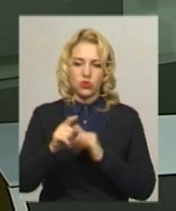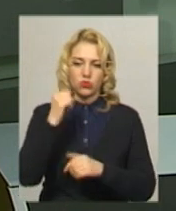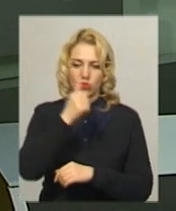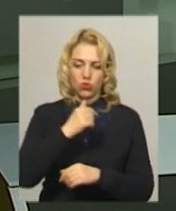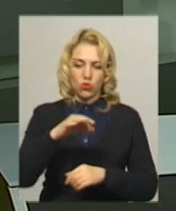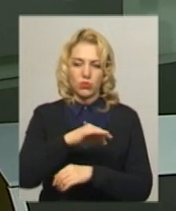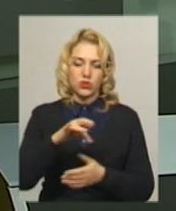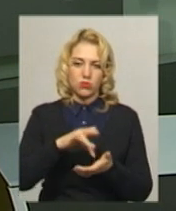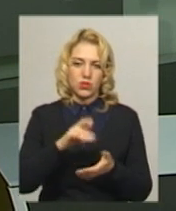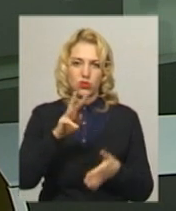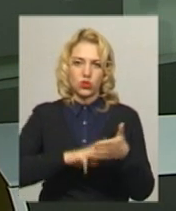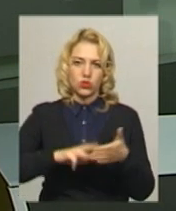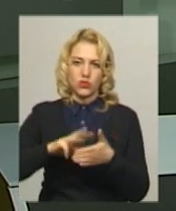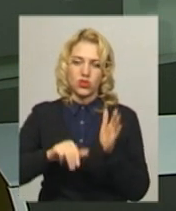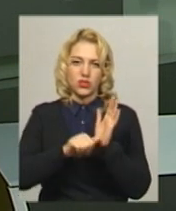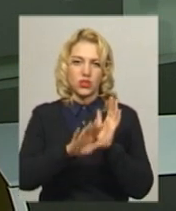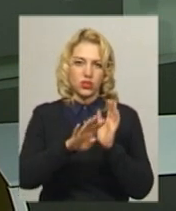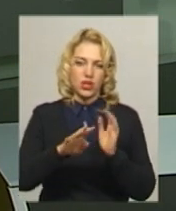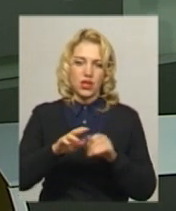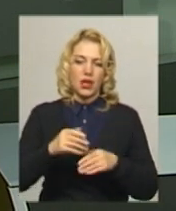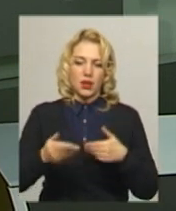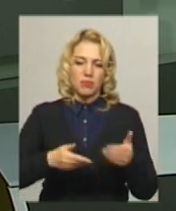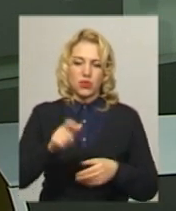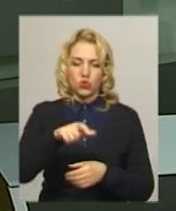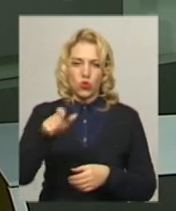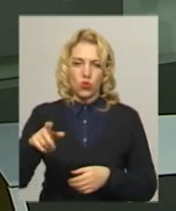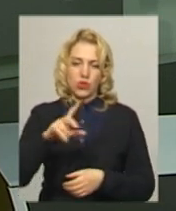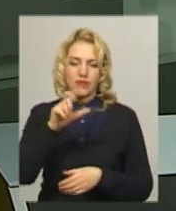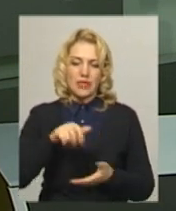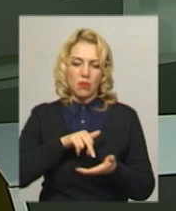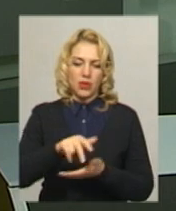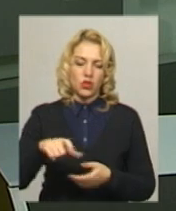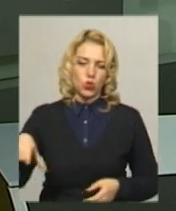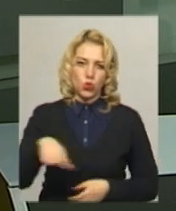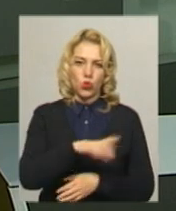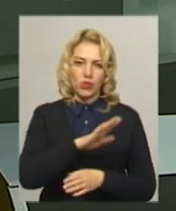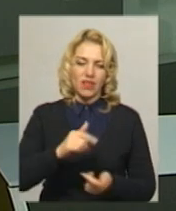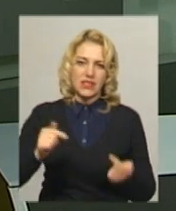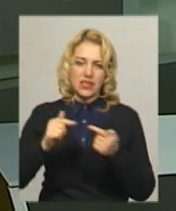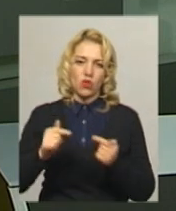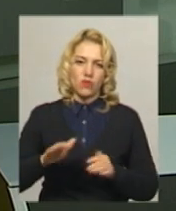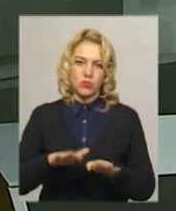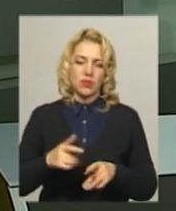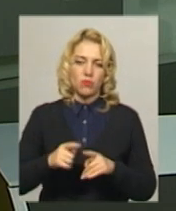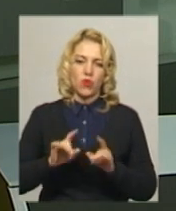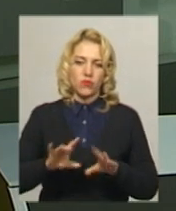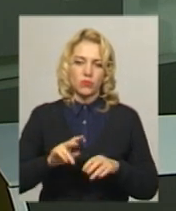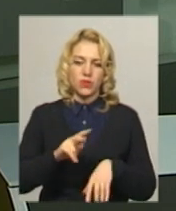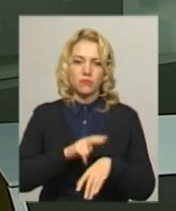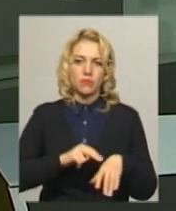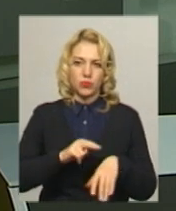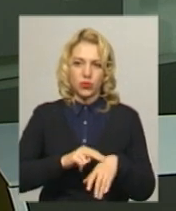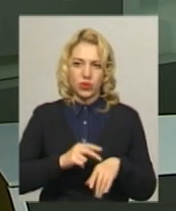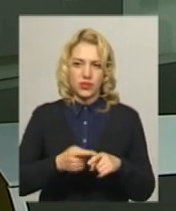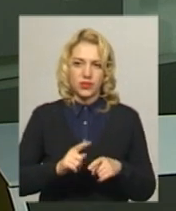поліцейські оштрафували 64 пішоходи за перехід дороги в невстановлених місцях. Про це повідомила інспектор зв'язків з громадськістю